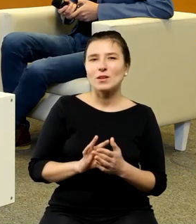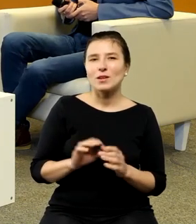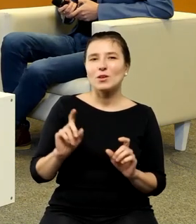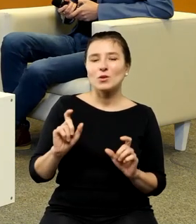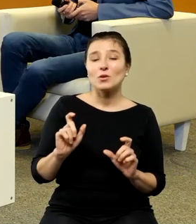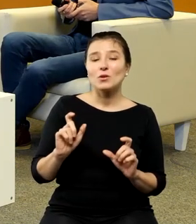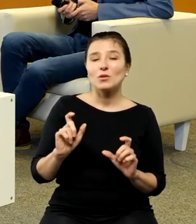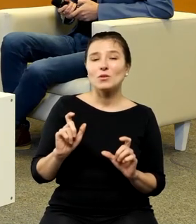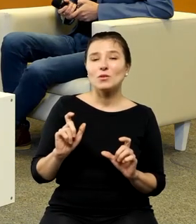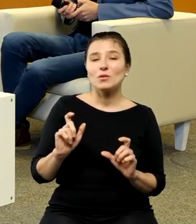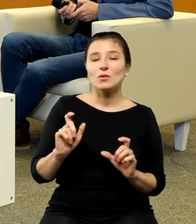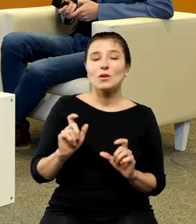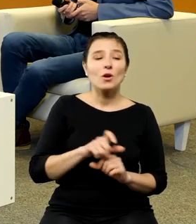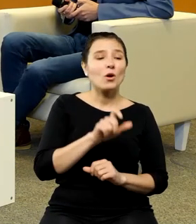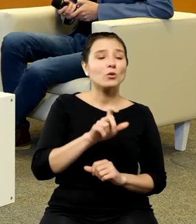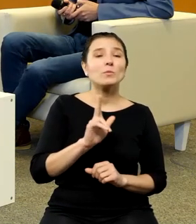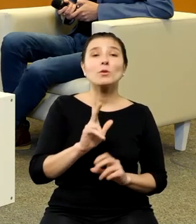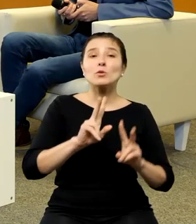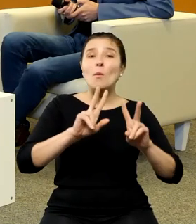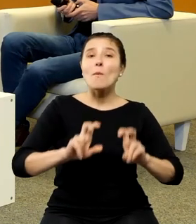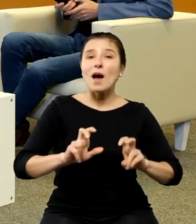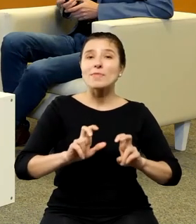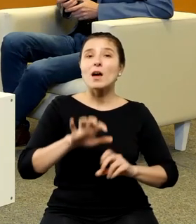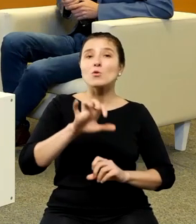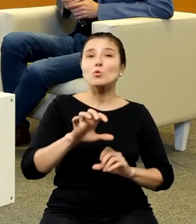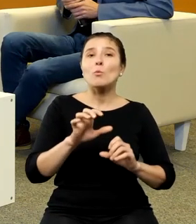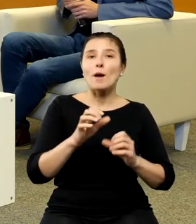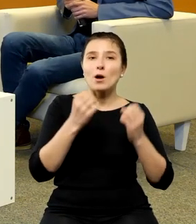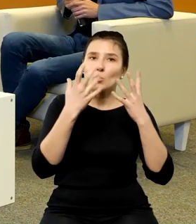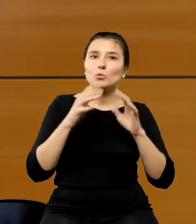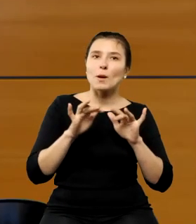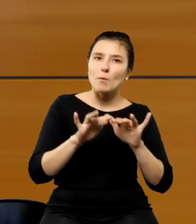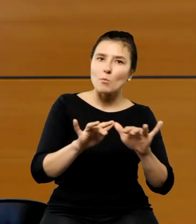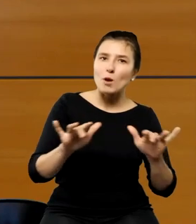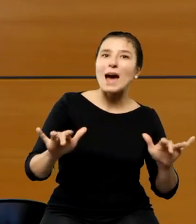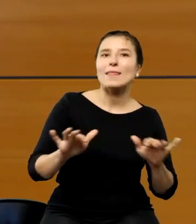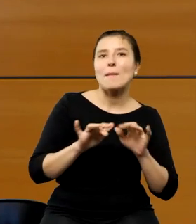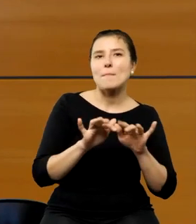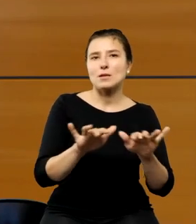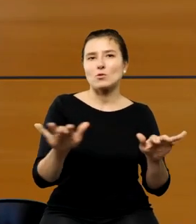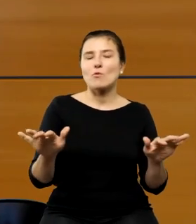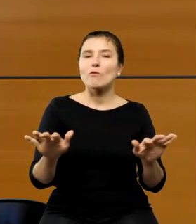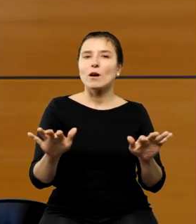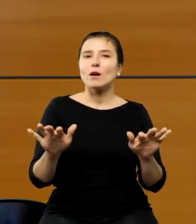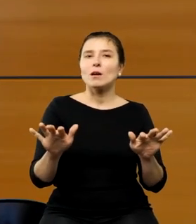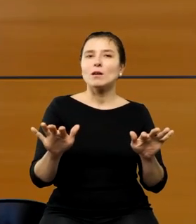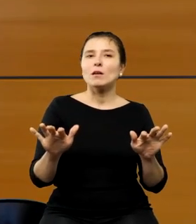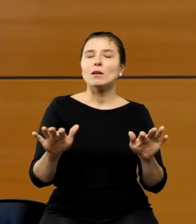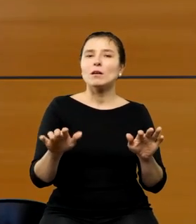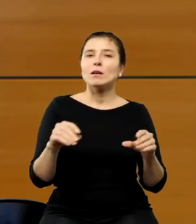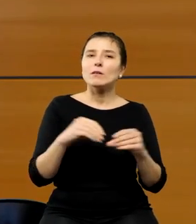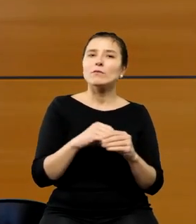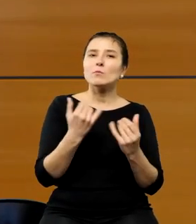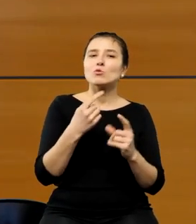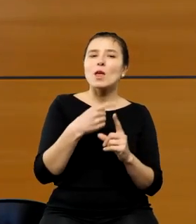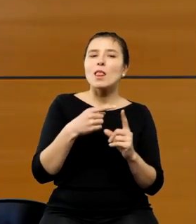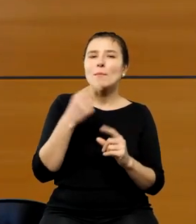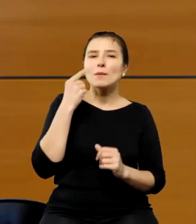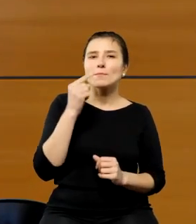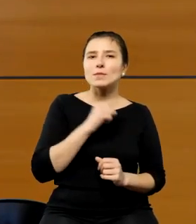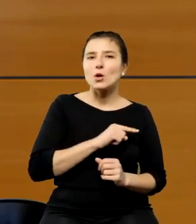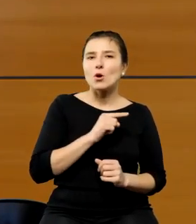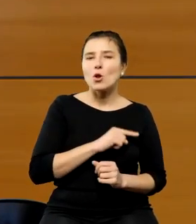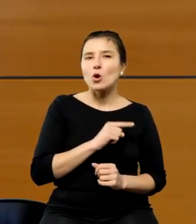w osobach które badają kulturę popularną kulturę masową i różne aspekty psychologiczne